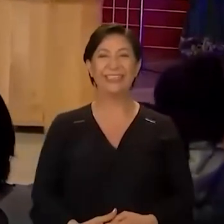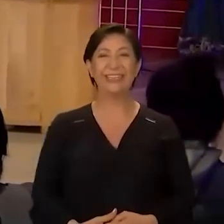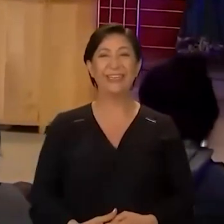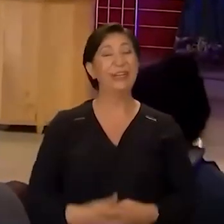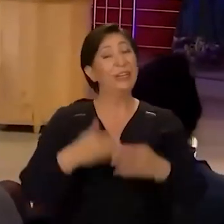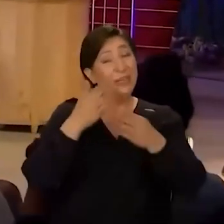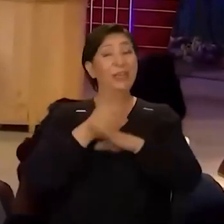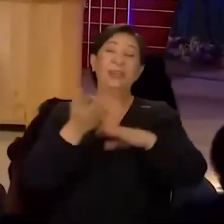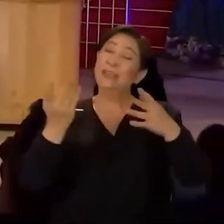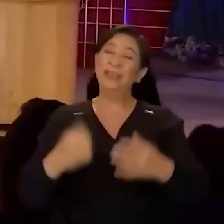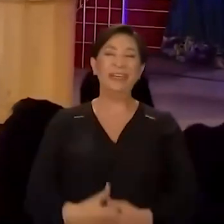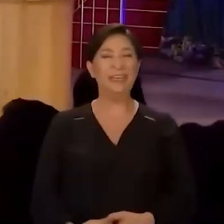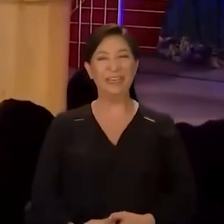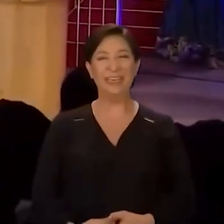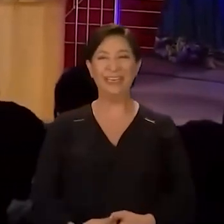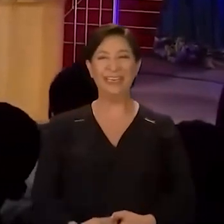Doğrudur.